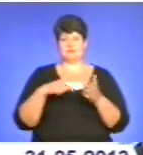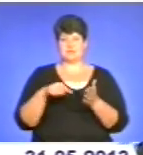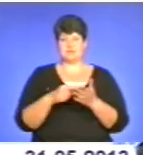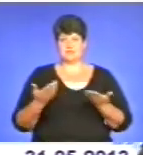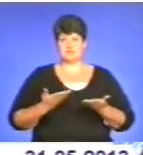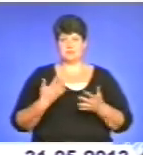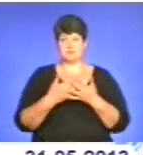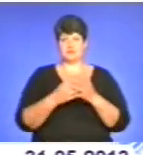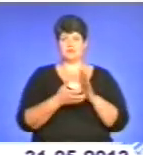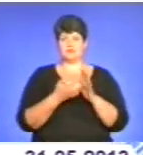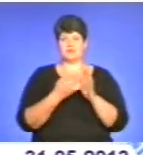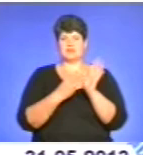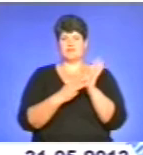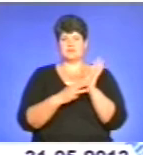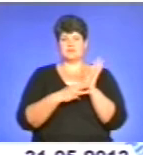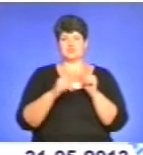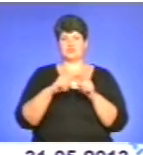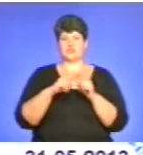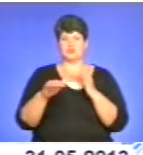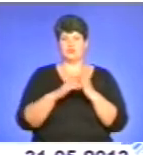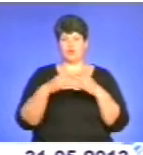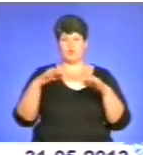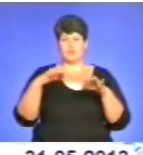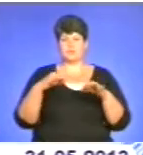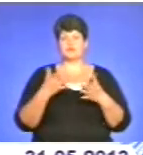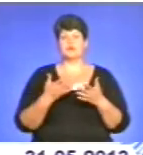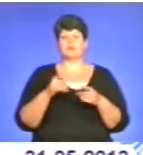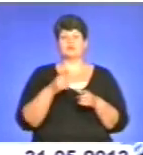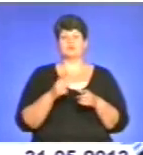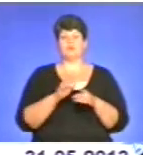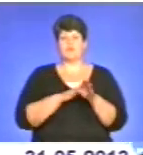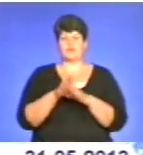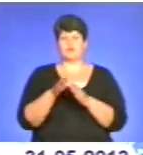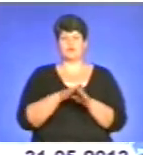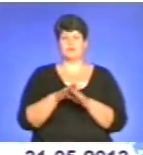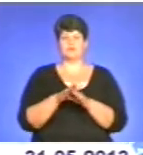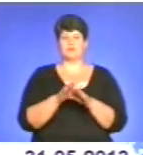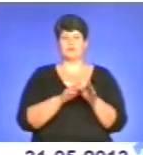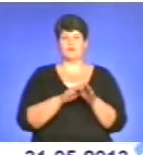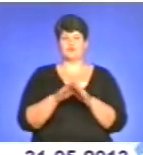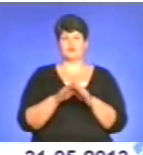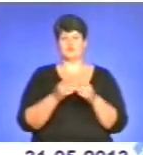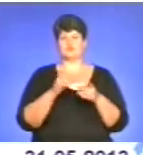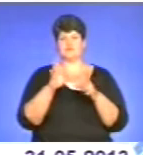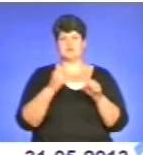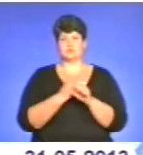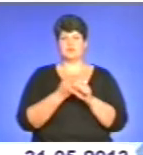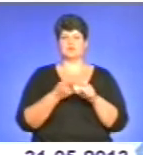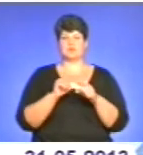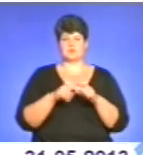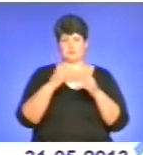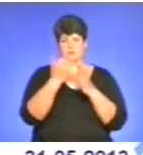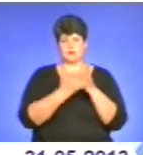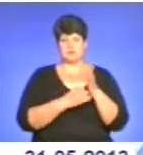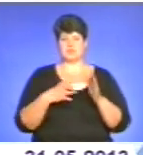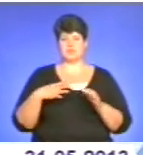80 швидких допомог для того, щоб повністю виконувати цю програму. Звичайно, є програма на рівні уряду. Ми чекаємо цих коштів, ми